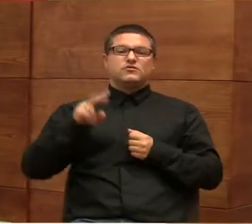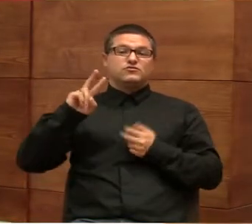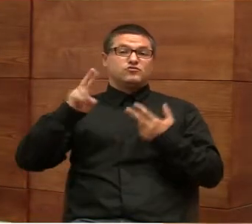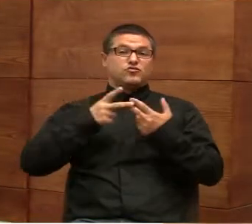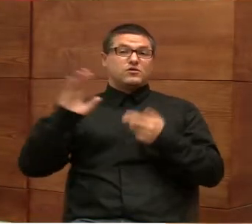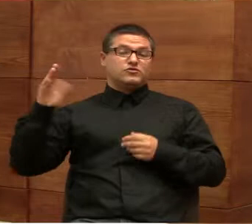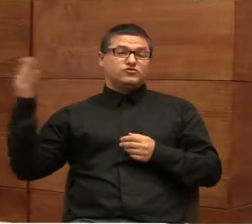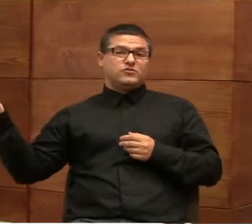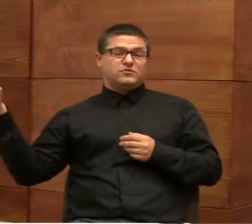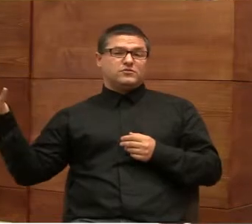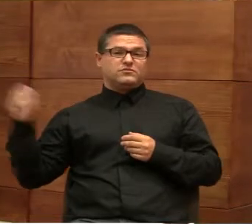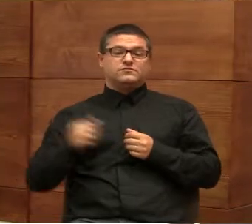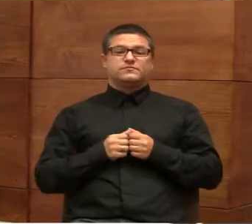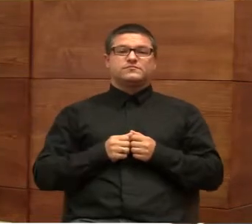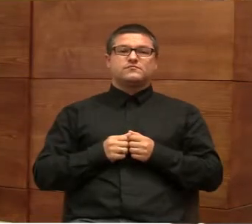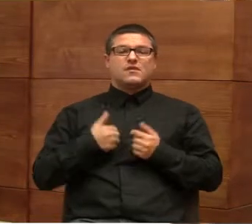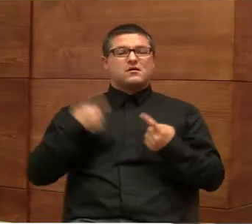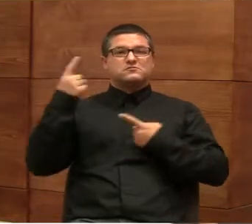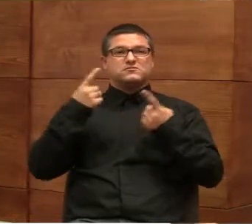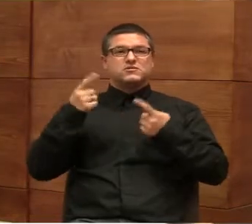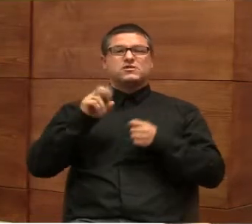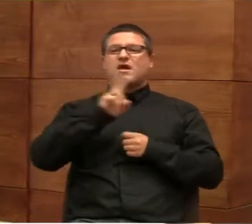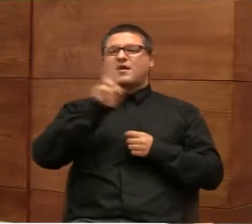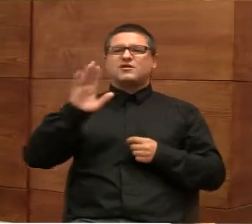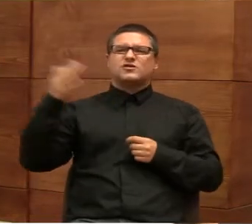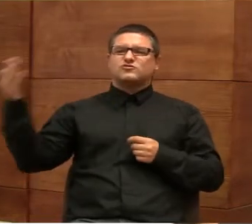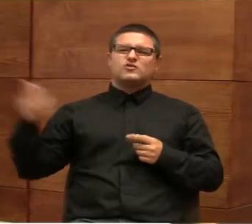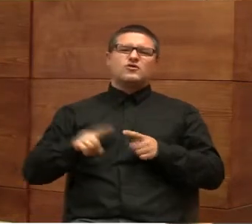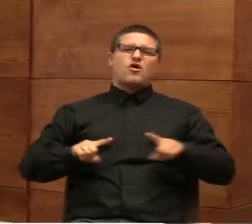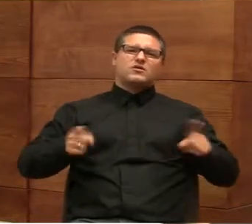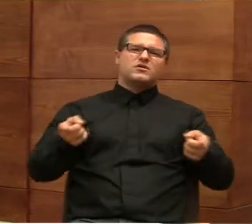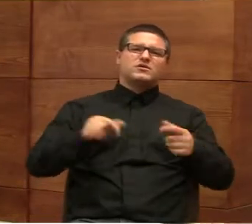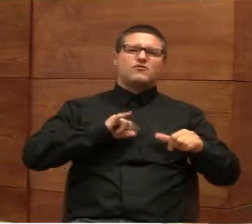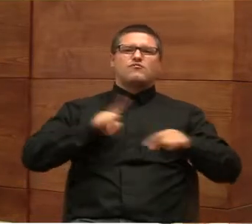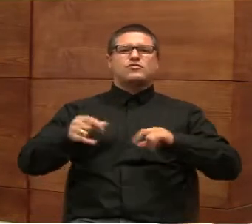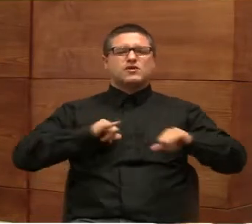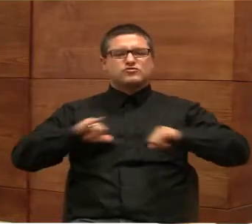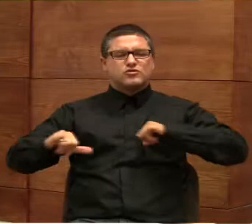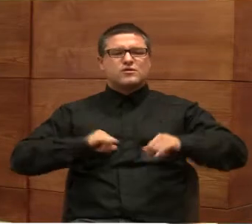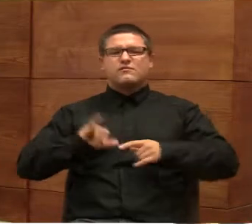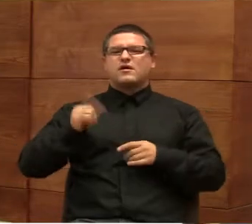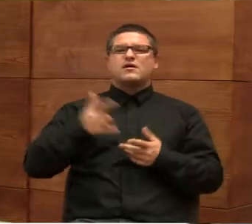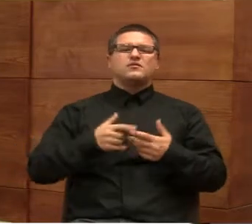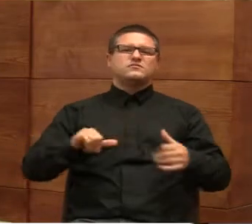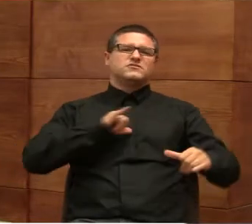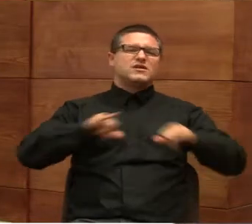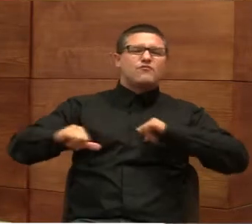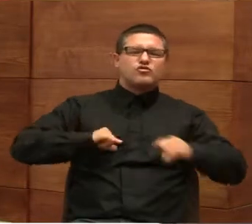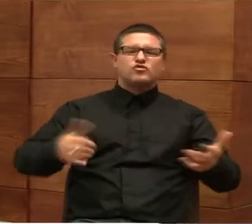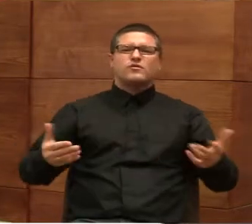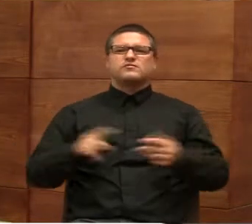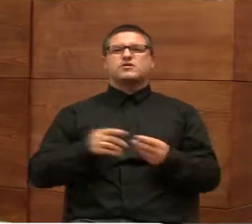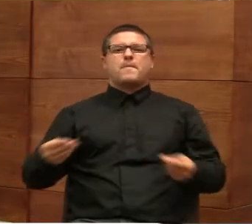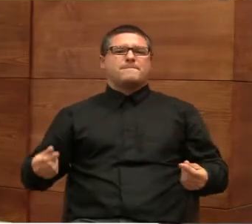drugiej strony. Znaczy wydaje mi się, że każda ze stron, ta organizacja pozarządowa, jak i samorząd czy na przykład